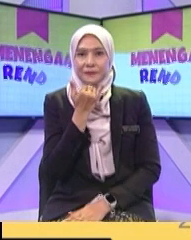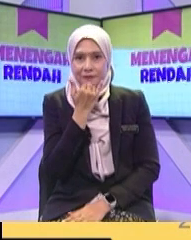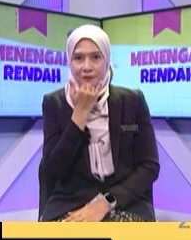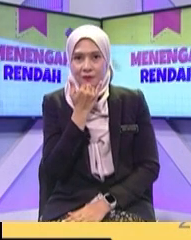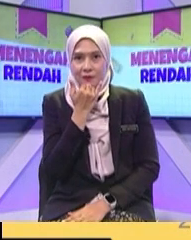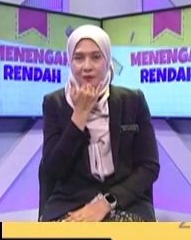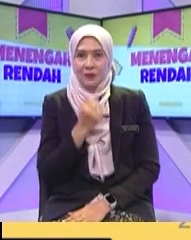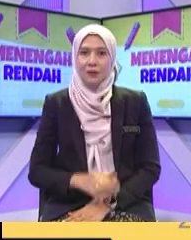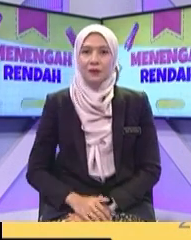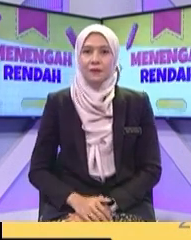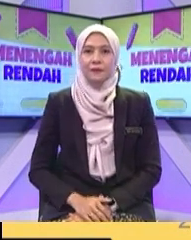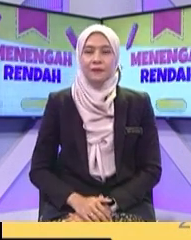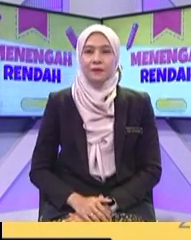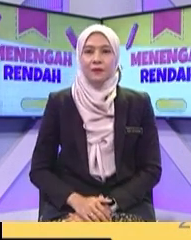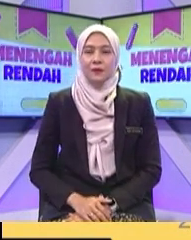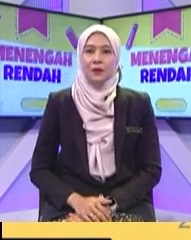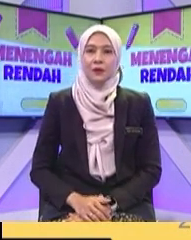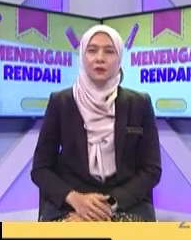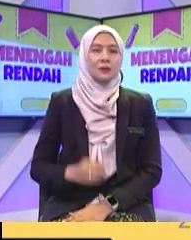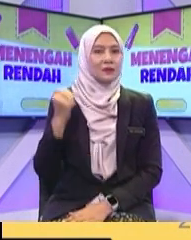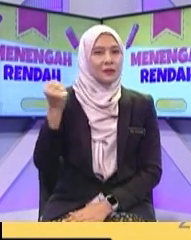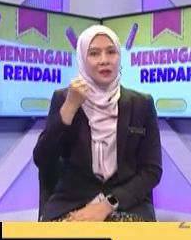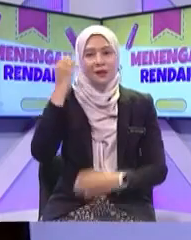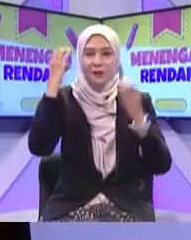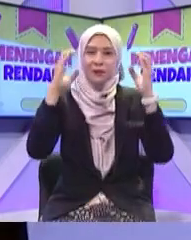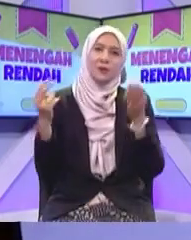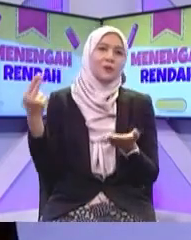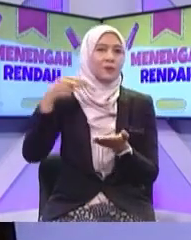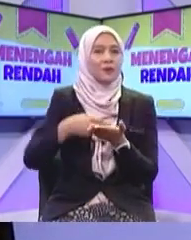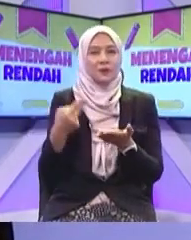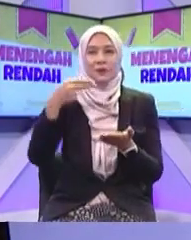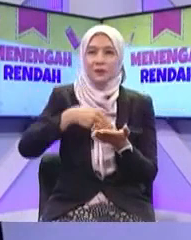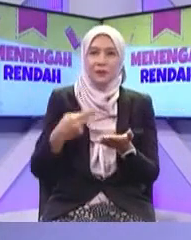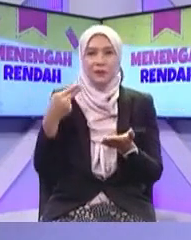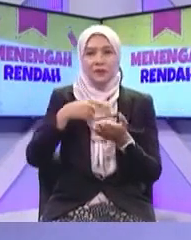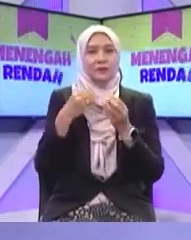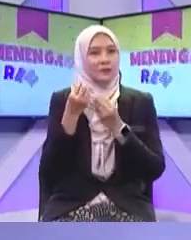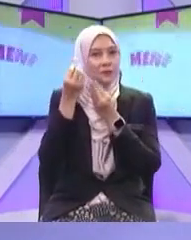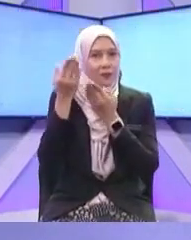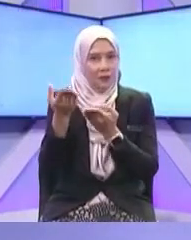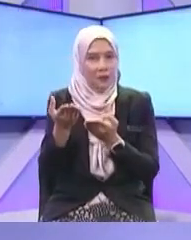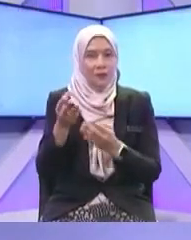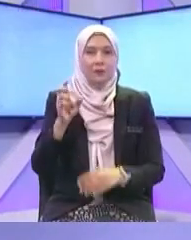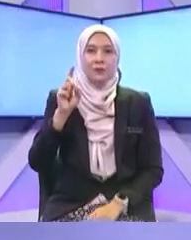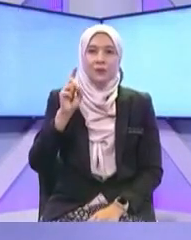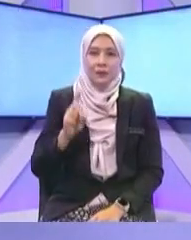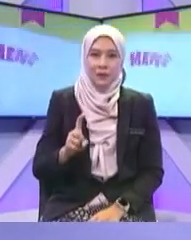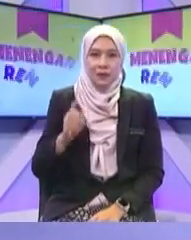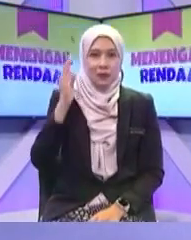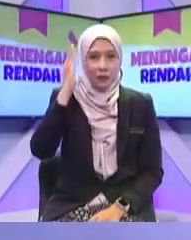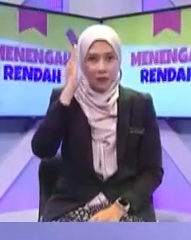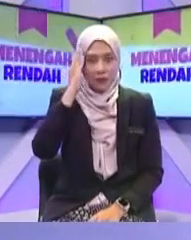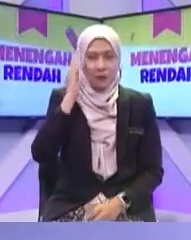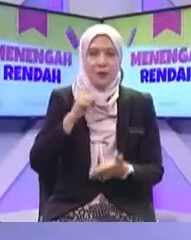sebelum ini kenapa perlu diulang supaya ia menjadi satu amalan dalam kalangan murid-murid di sekolah itu